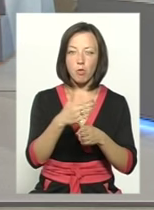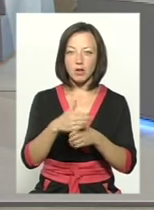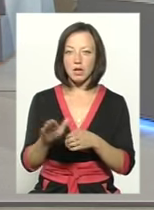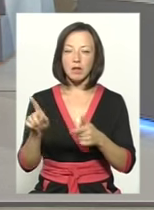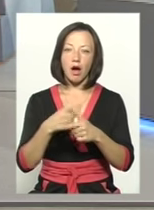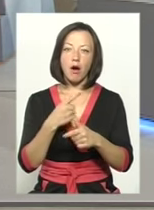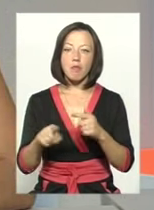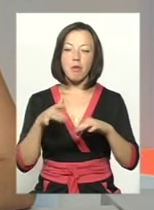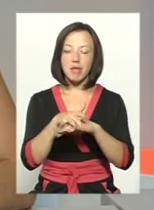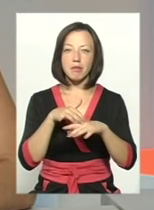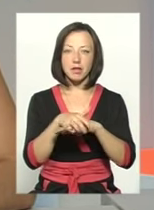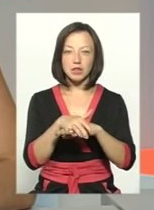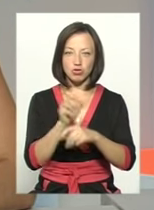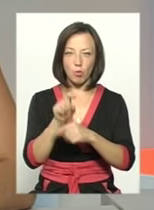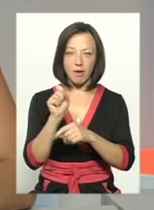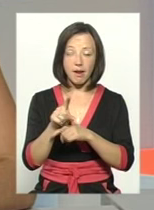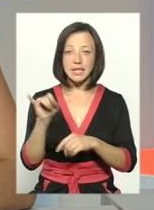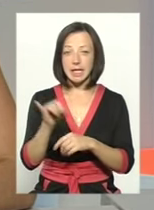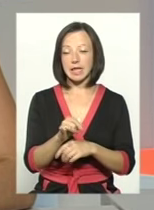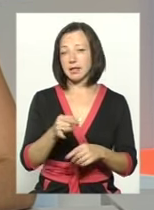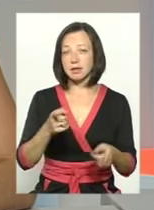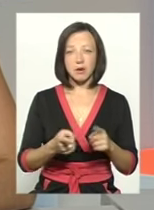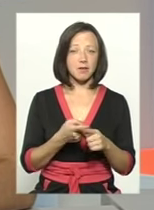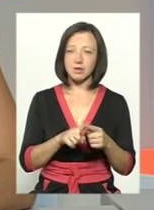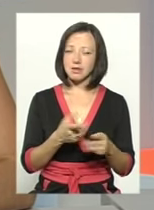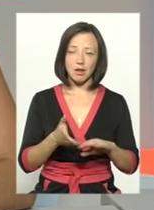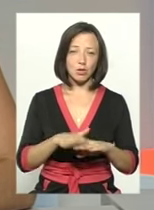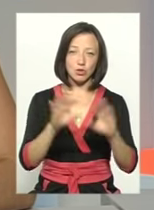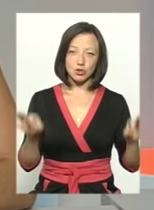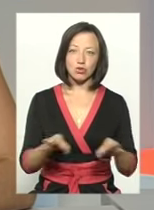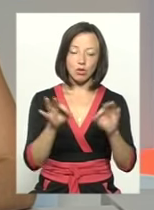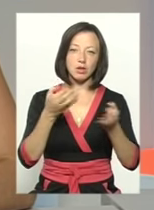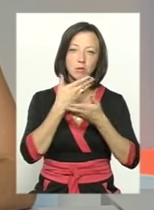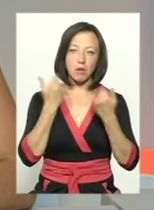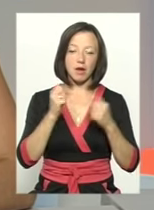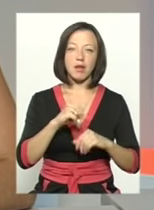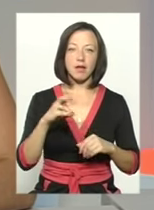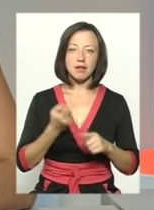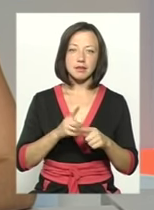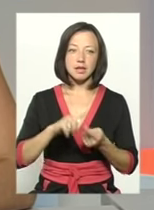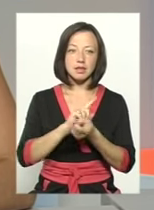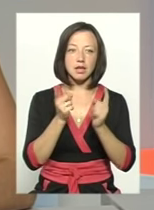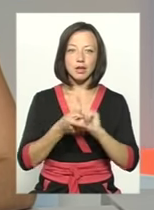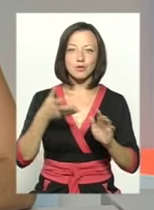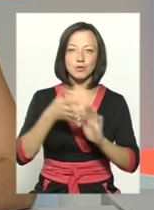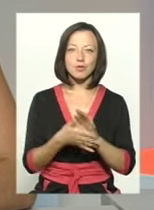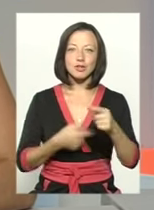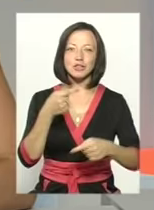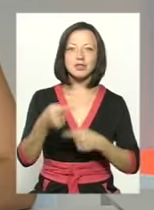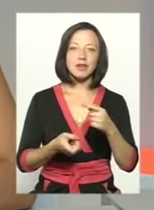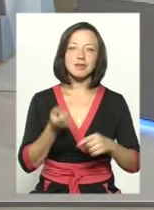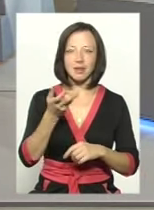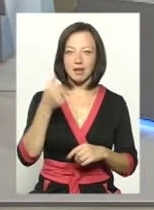певні математичні операції. І насправді у цьому немає нічого складного, але це стає зрозуміло через за кілька років.